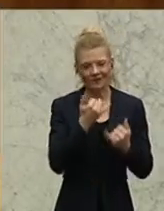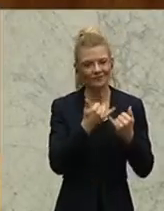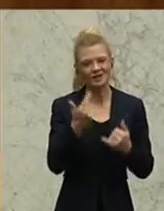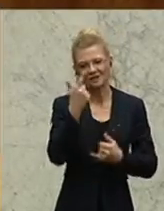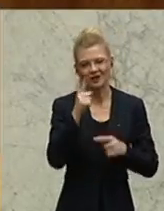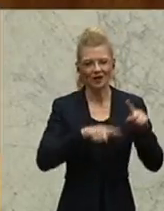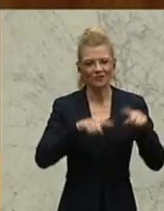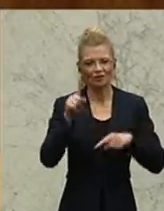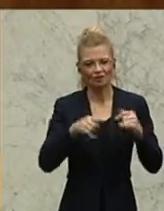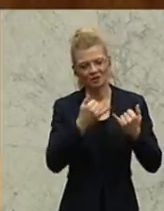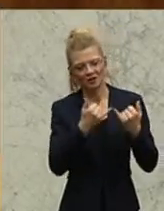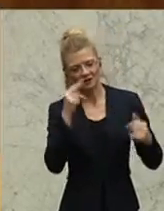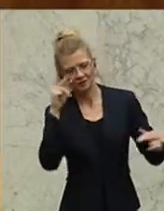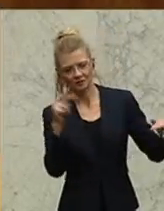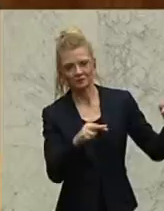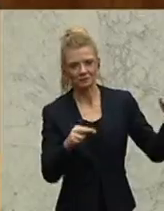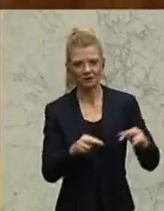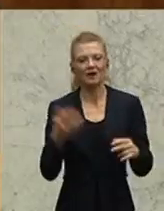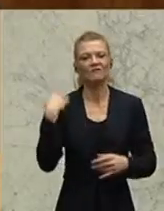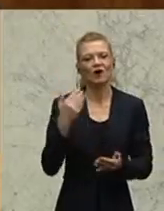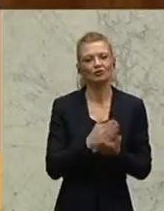Kritikpunkte hauptsächlich angesprochen.